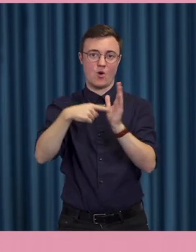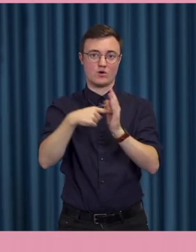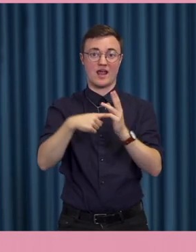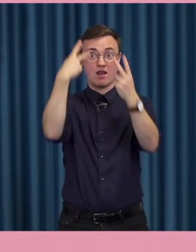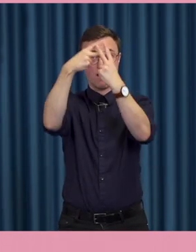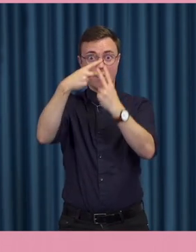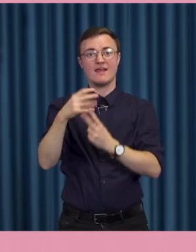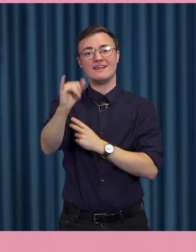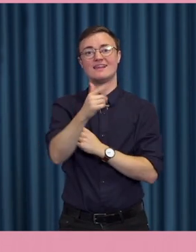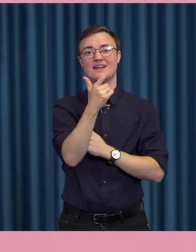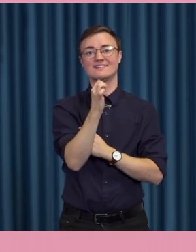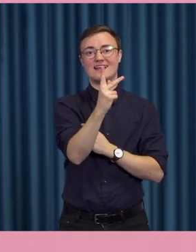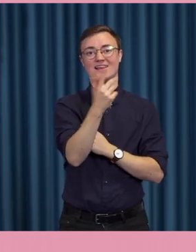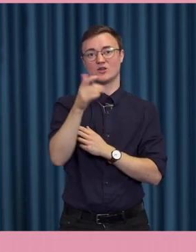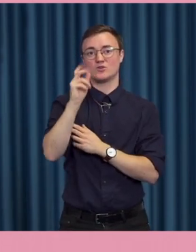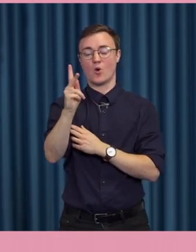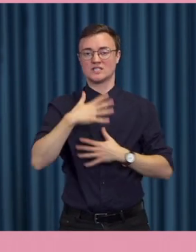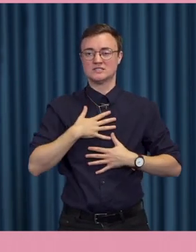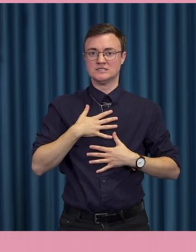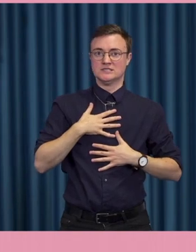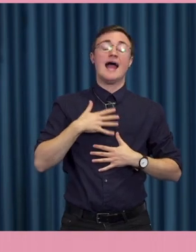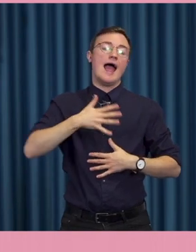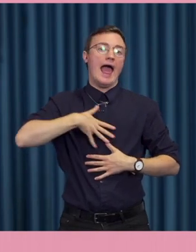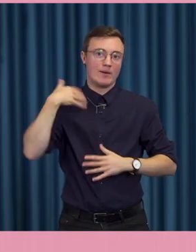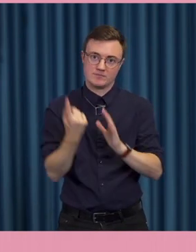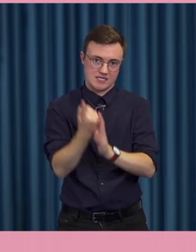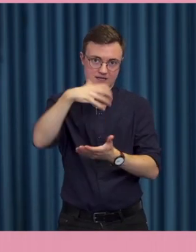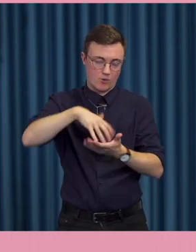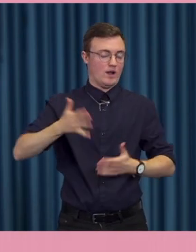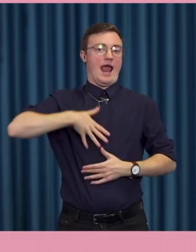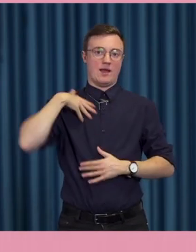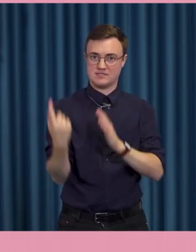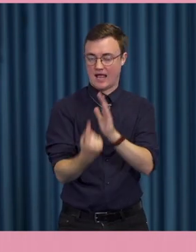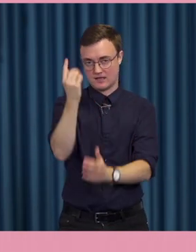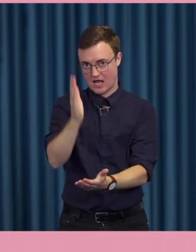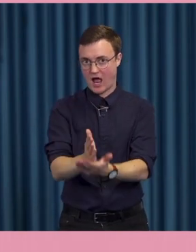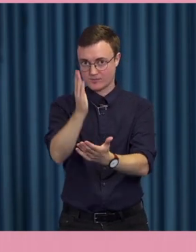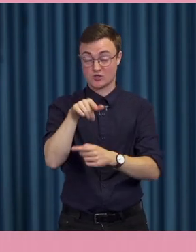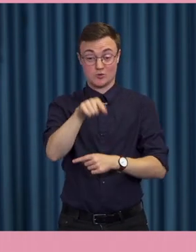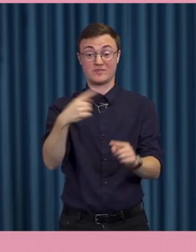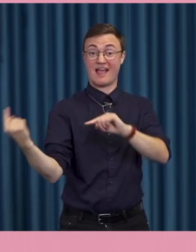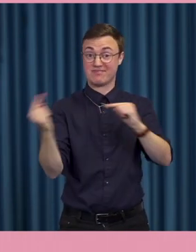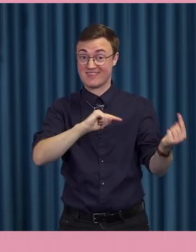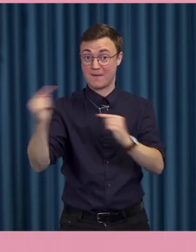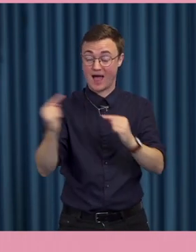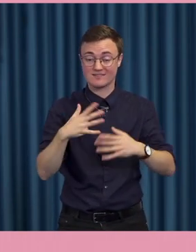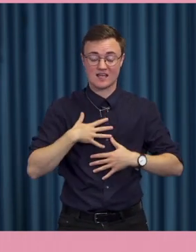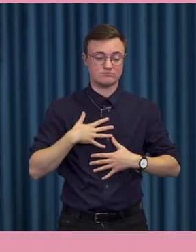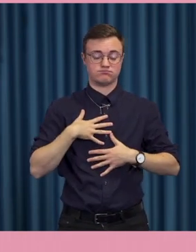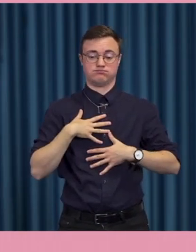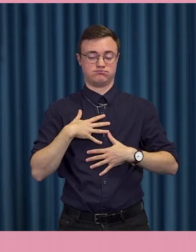tycker jag är ganska obehagligt. är en fruktansvärd händelse. Och ja, debatten var många delar